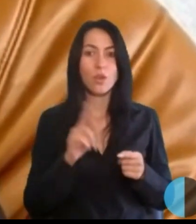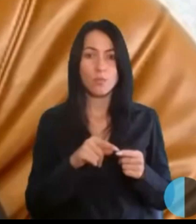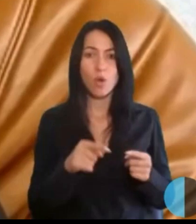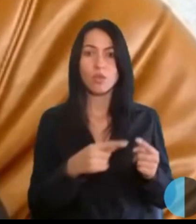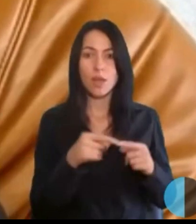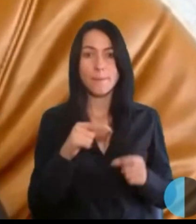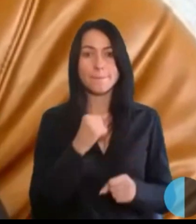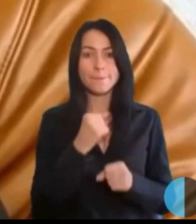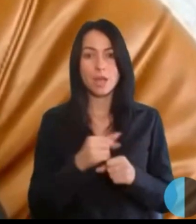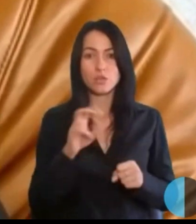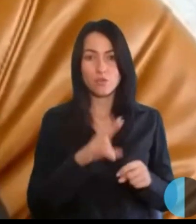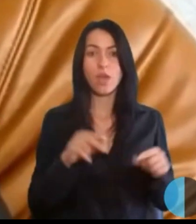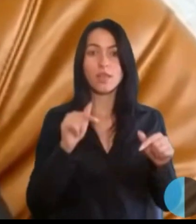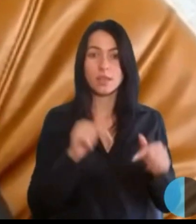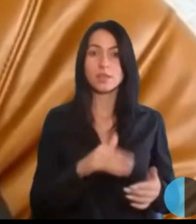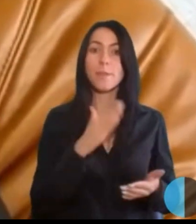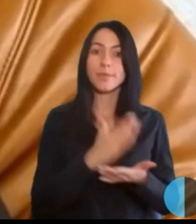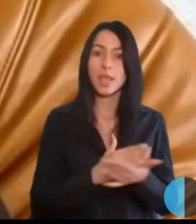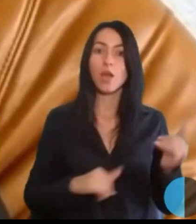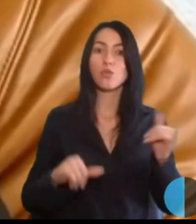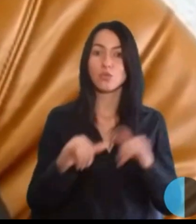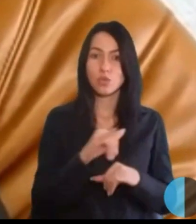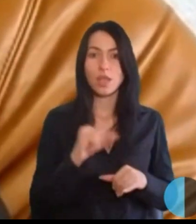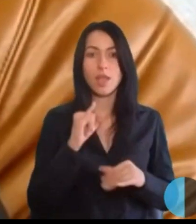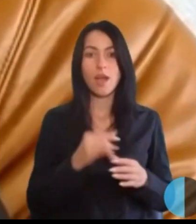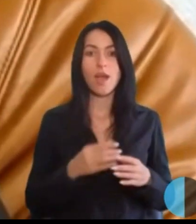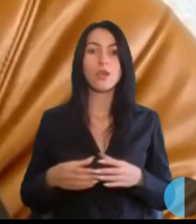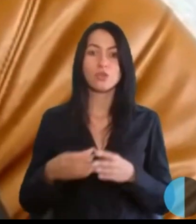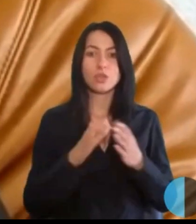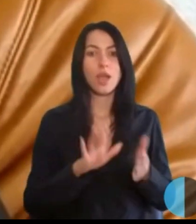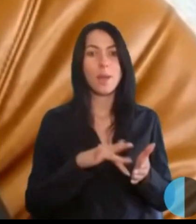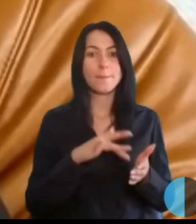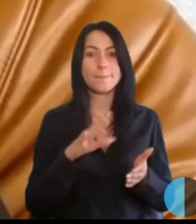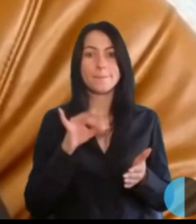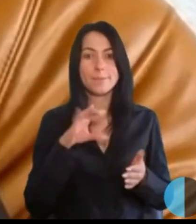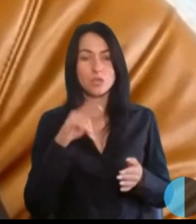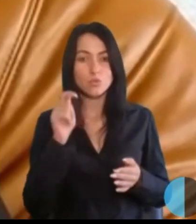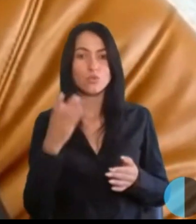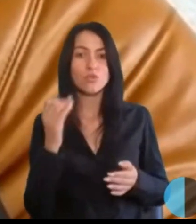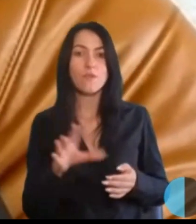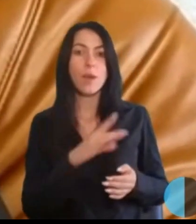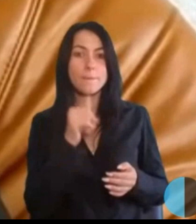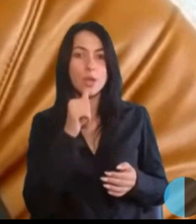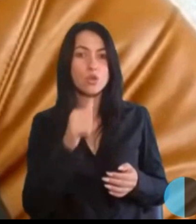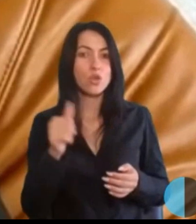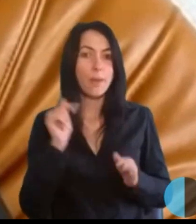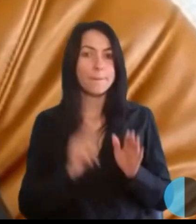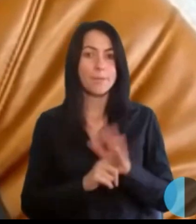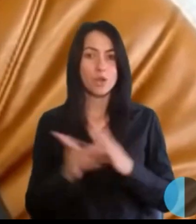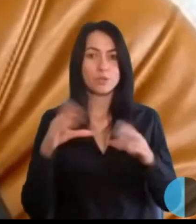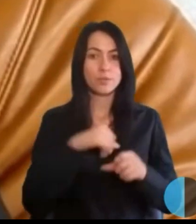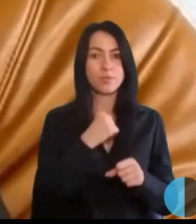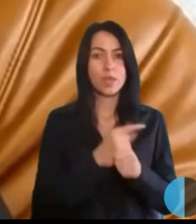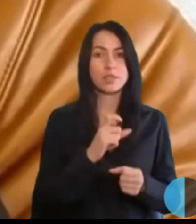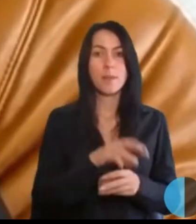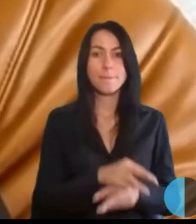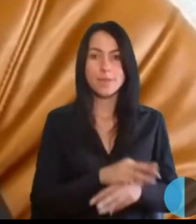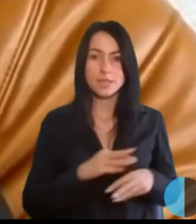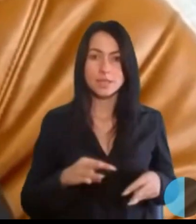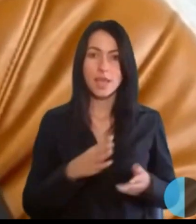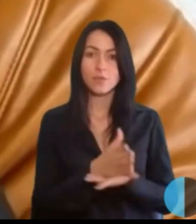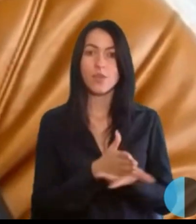цим є куди. І Асоціація міст України ще в минулому році почала співпрацю з Міністерством ветеранів для того, щоб